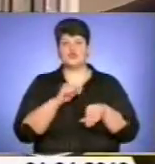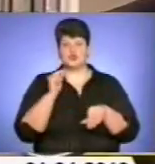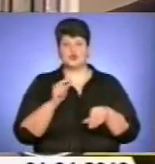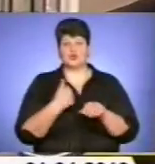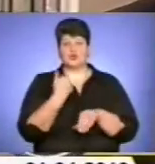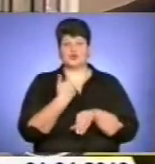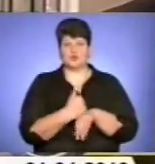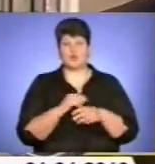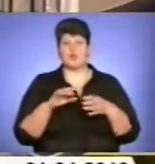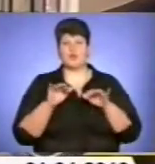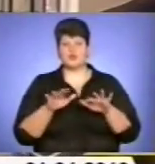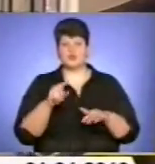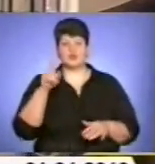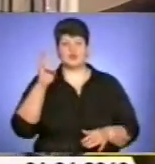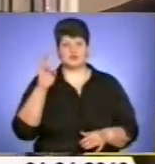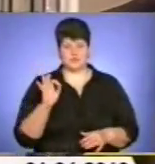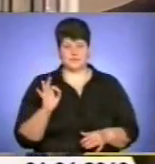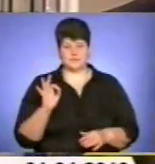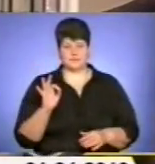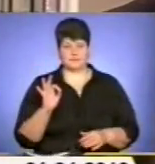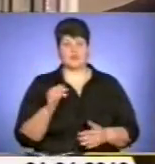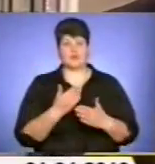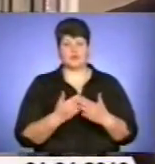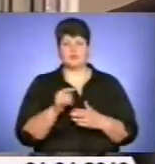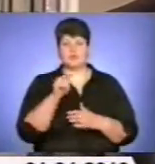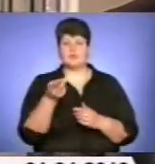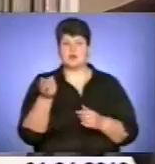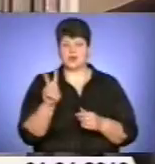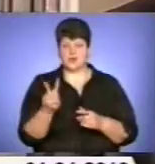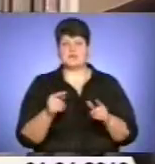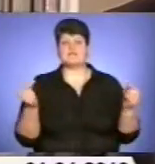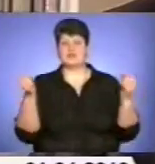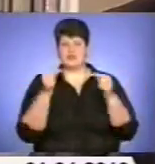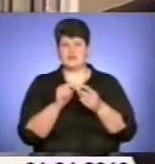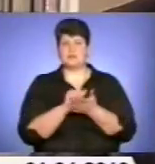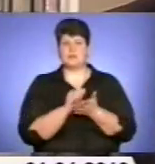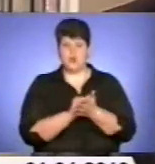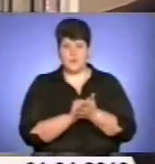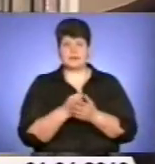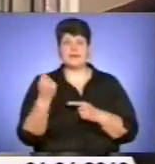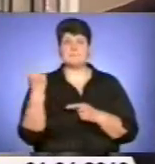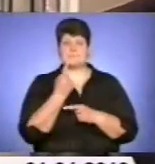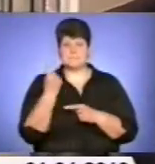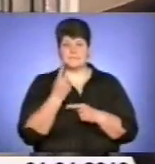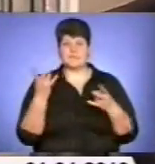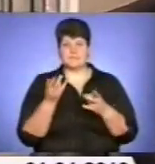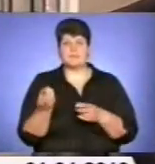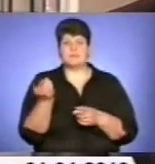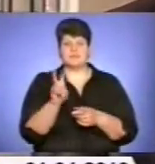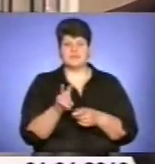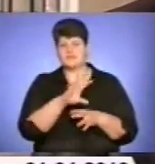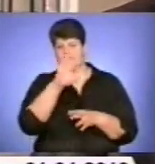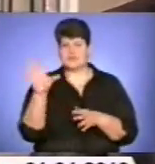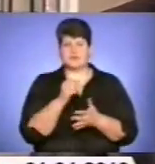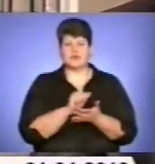процедуру ЗНО. Тобто вони приходять з відповідними документами, це перше, потрібно з'явитися з усіма документами.